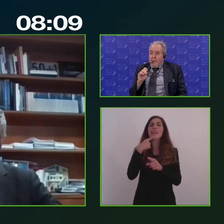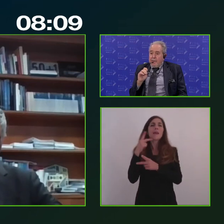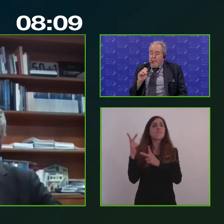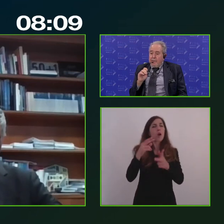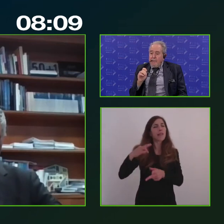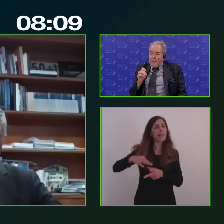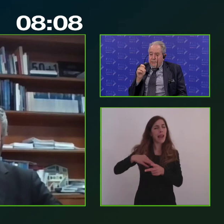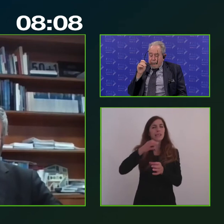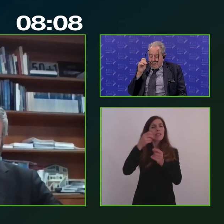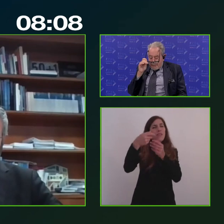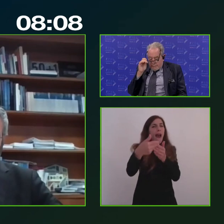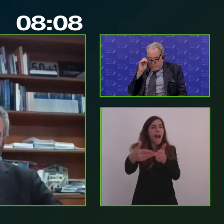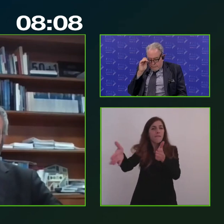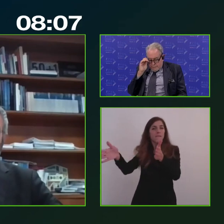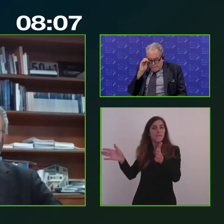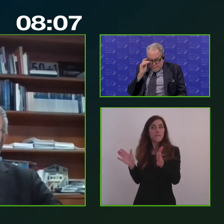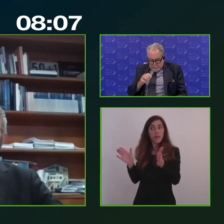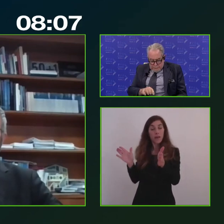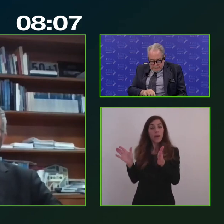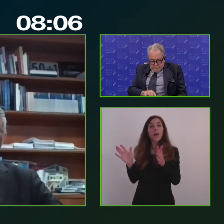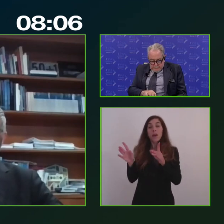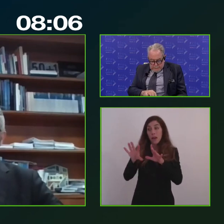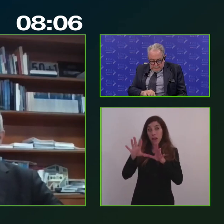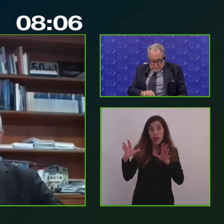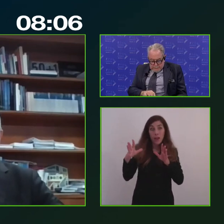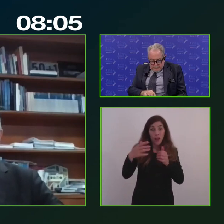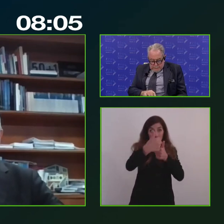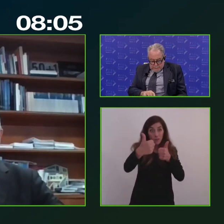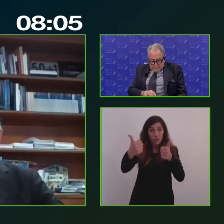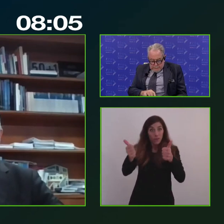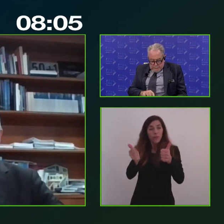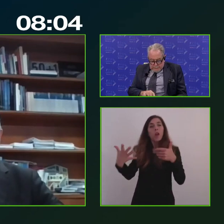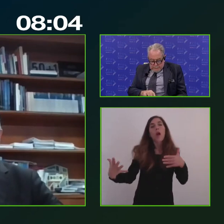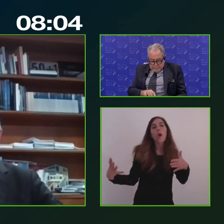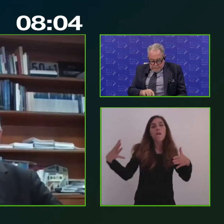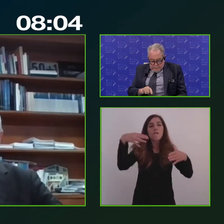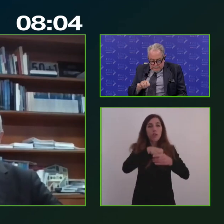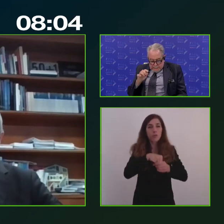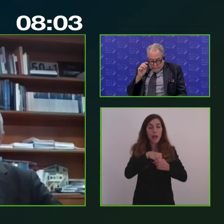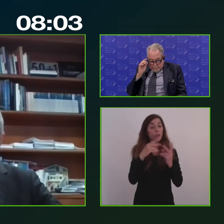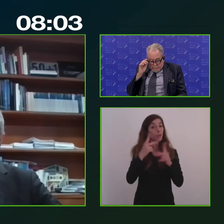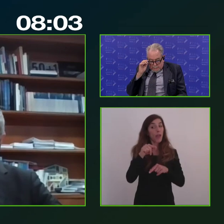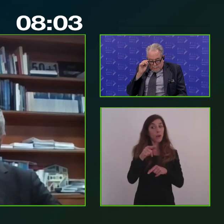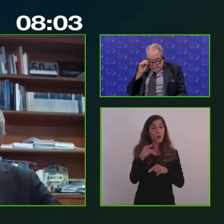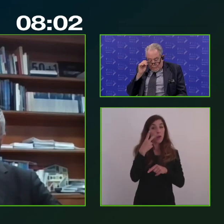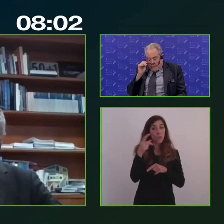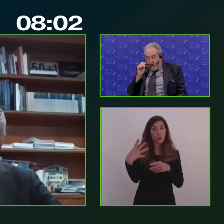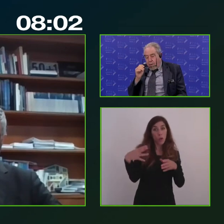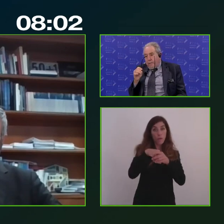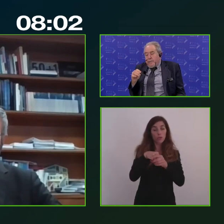più esteso possibile. Sul coinvolgimento di questi attori in Italia si sono fatti grandi passi in avanti negli ultimi anni